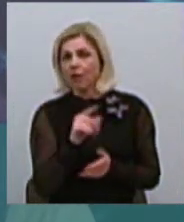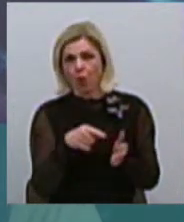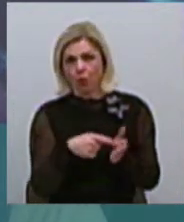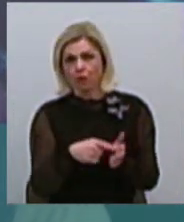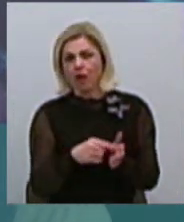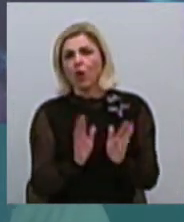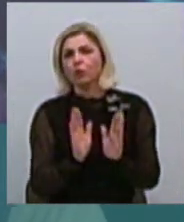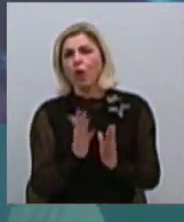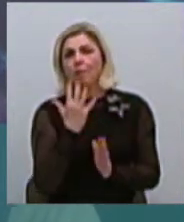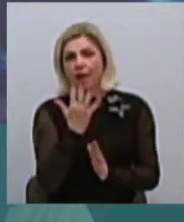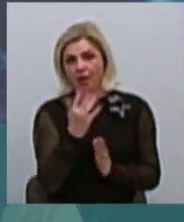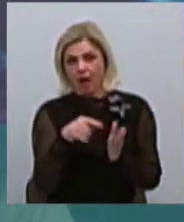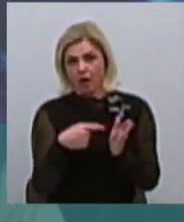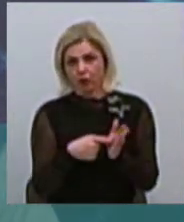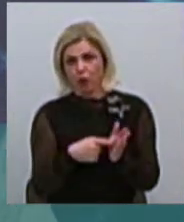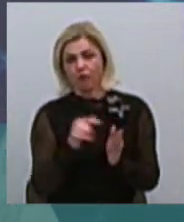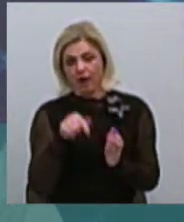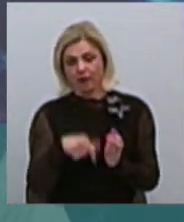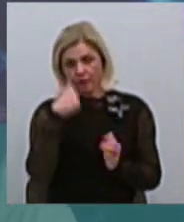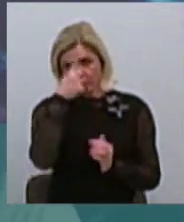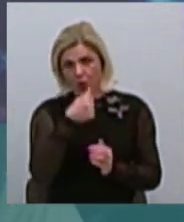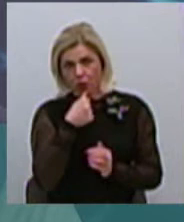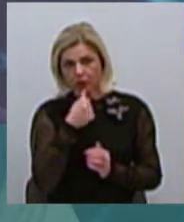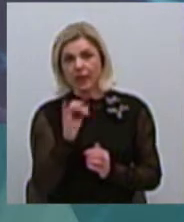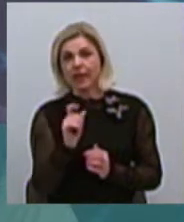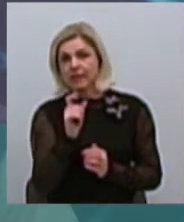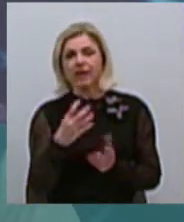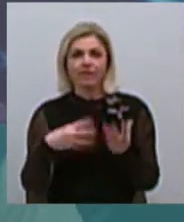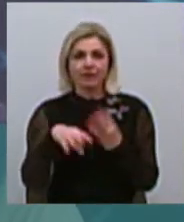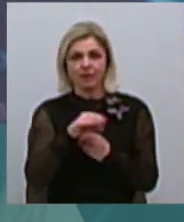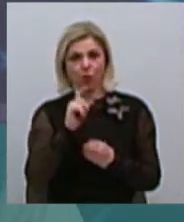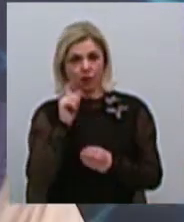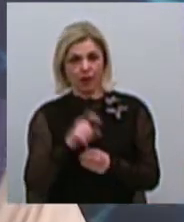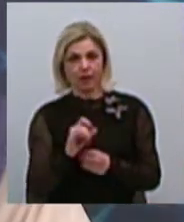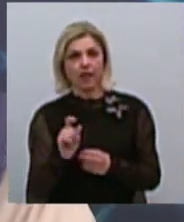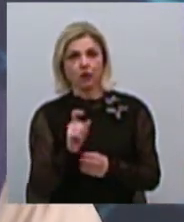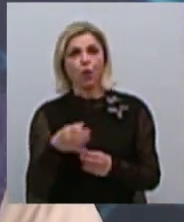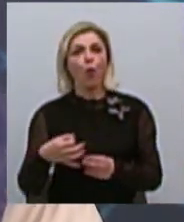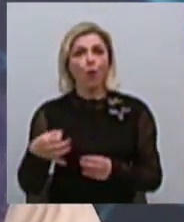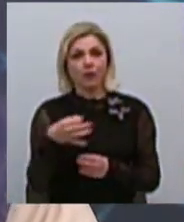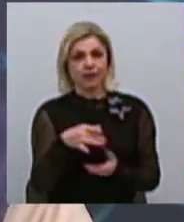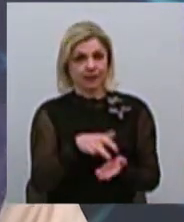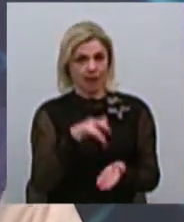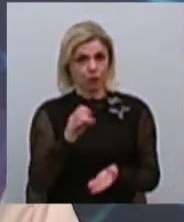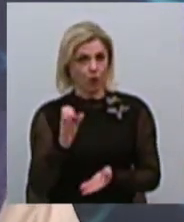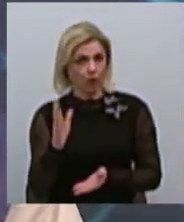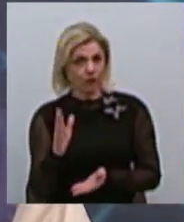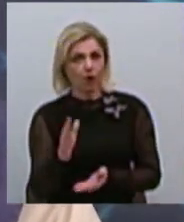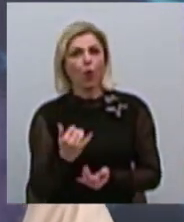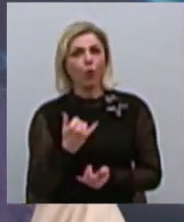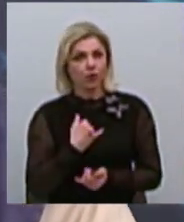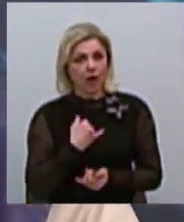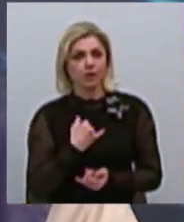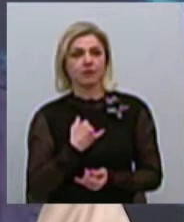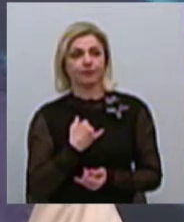городів, с цього року, 5 городів всіх. України? Со всієї України, із областних центів. тому, у нас, ми, по большому